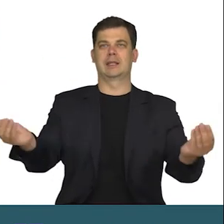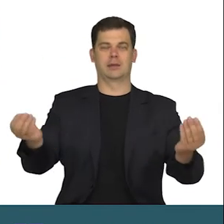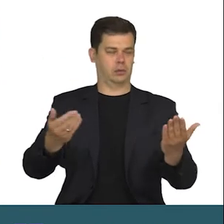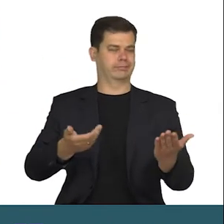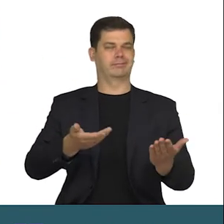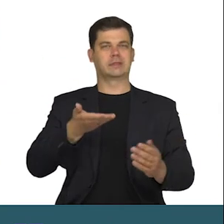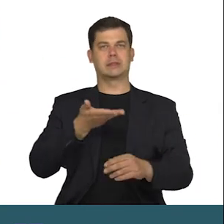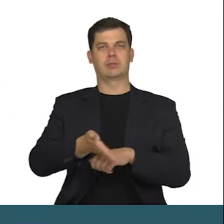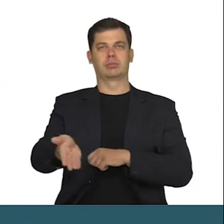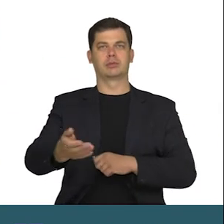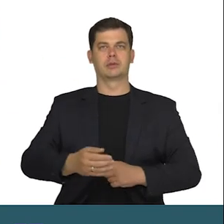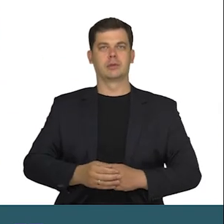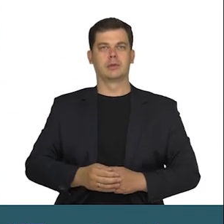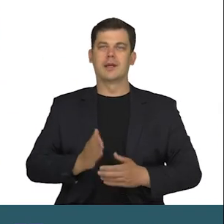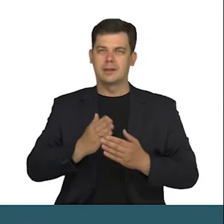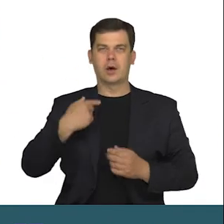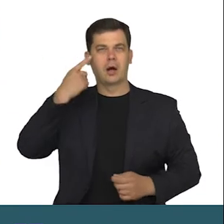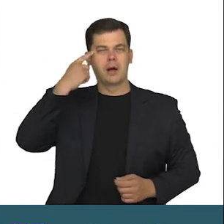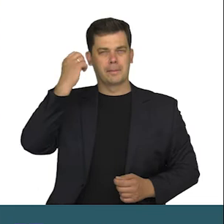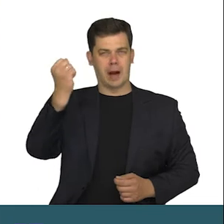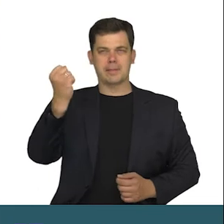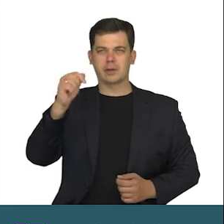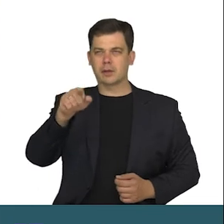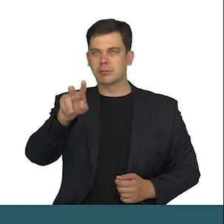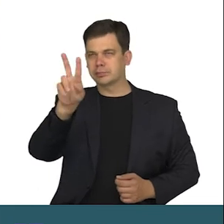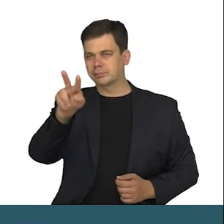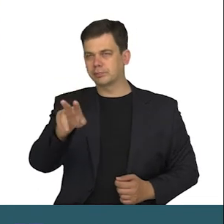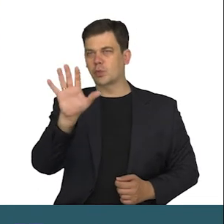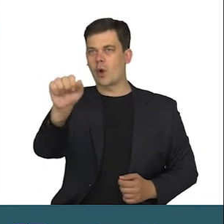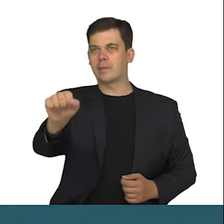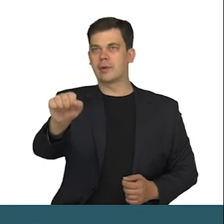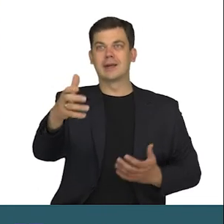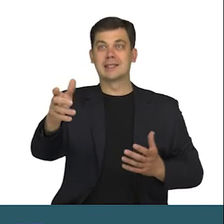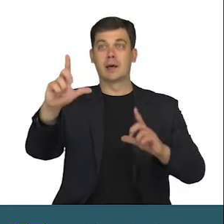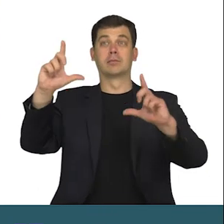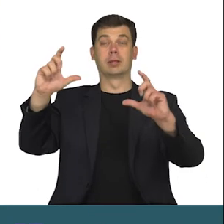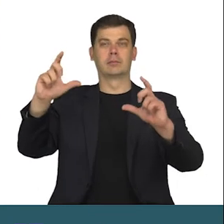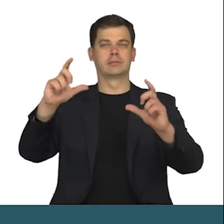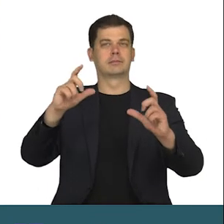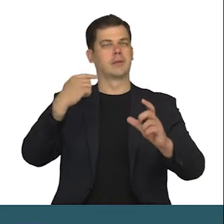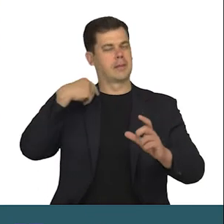Tylko w pamięci zostają obrazy, które chciałam utrwalić.